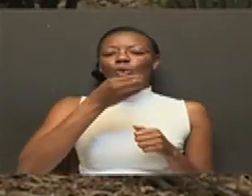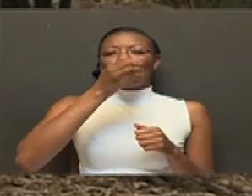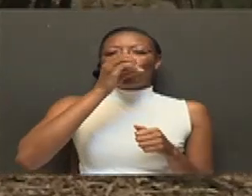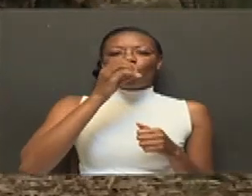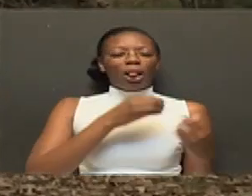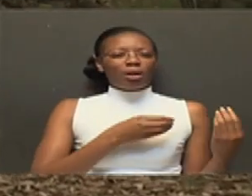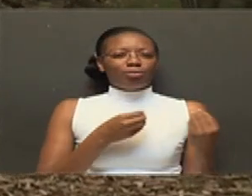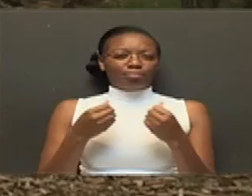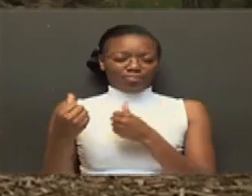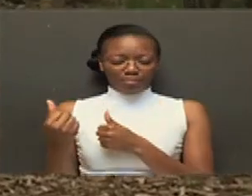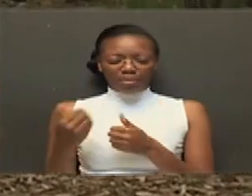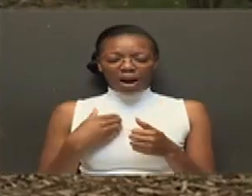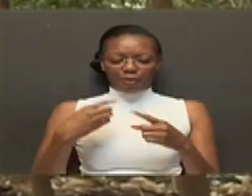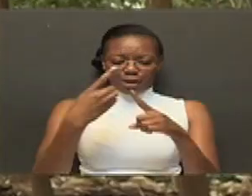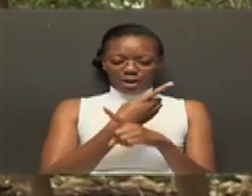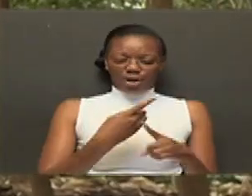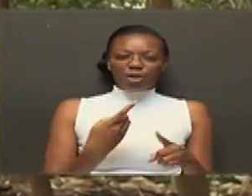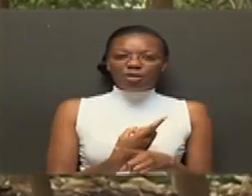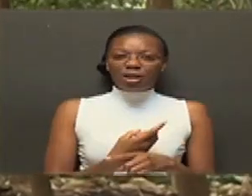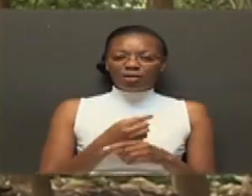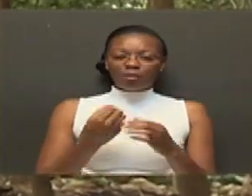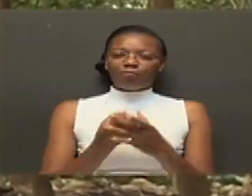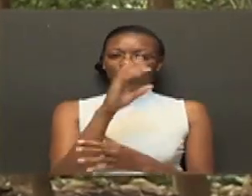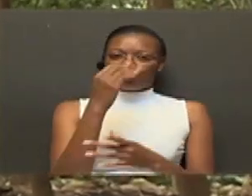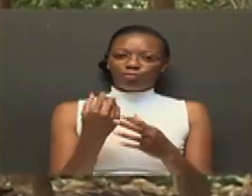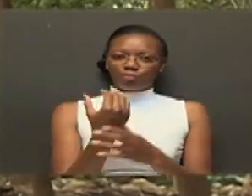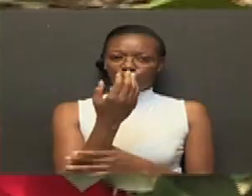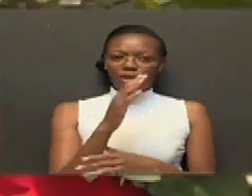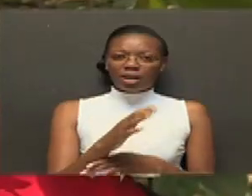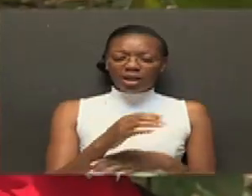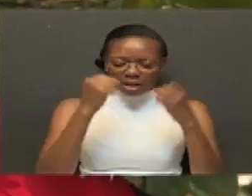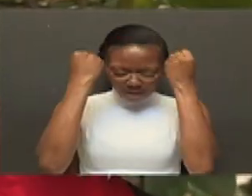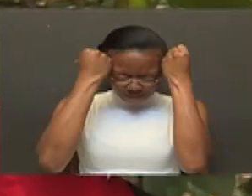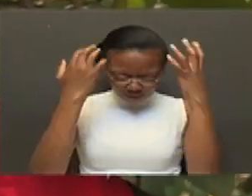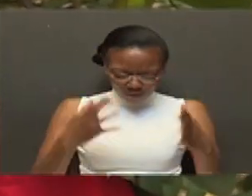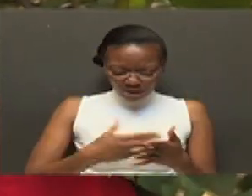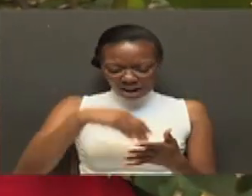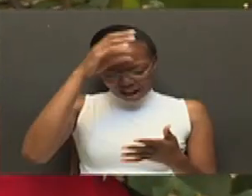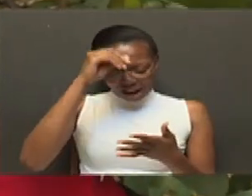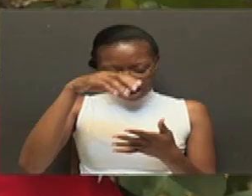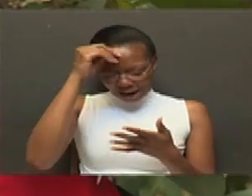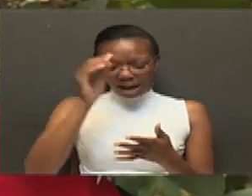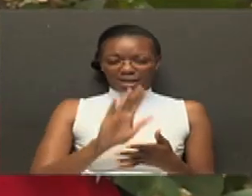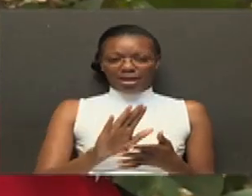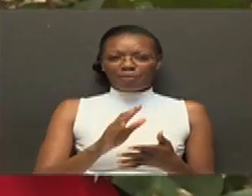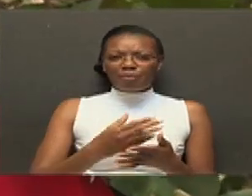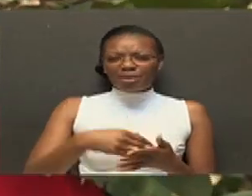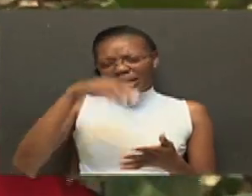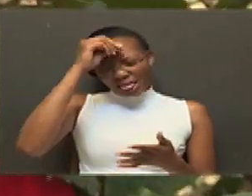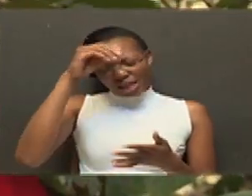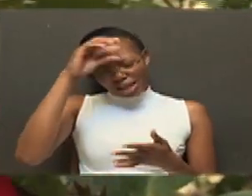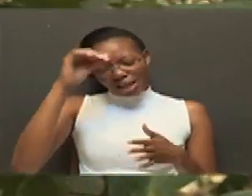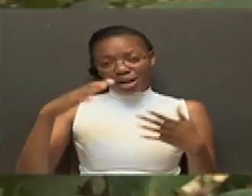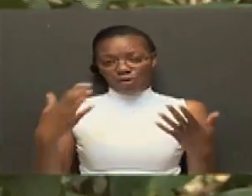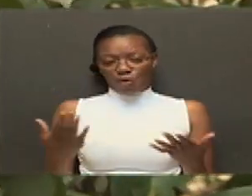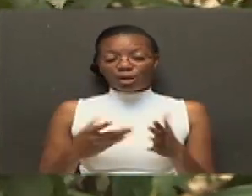miti shamba Ambao wanafunzi chuo hapa Na wakulima ufunzwa Kuna mabomengi sana ya botani For example